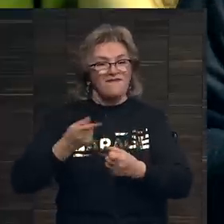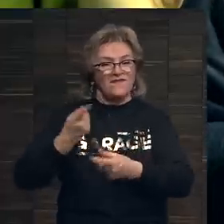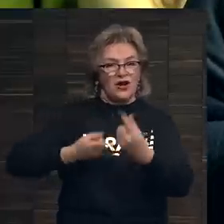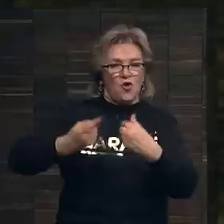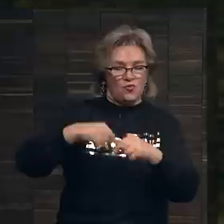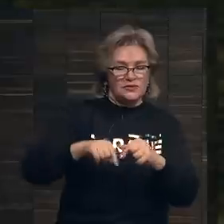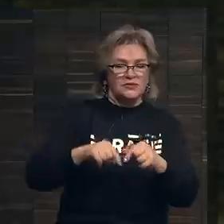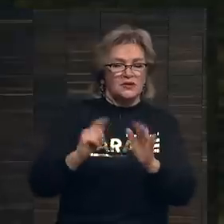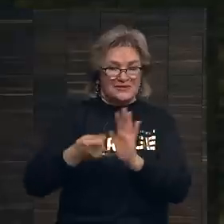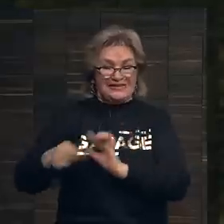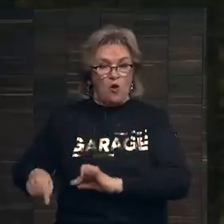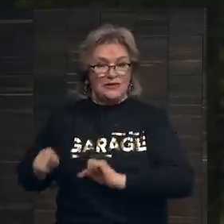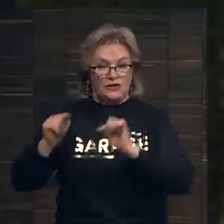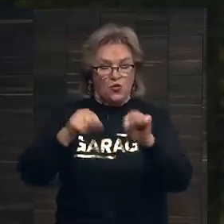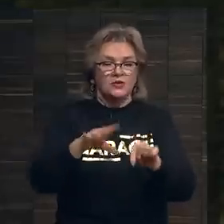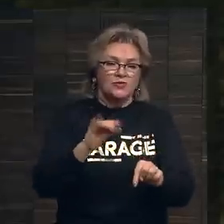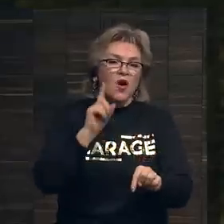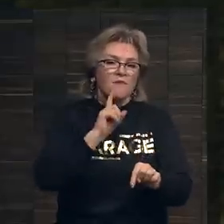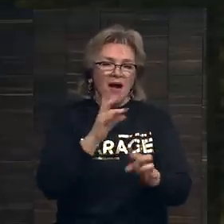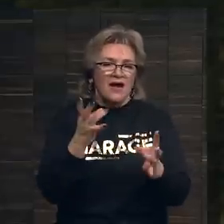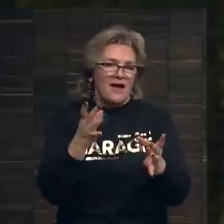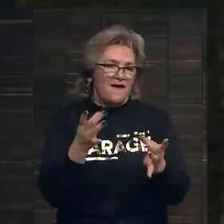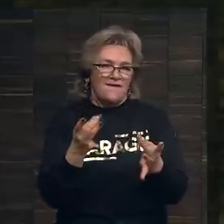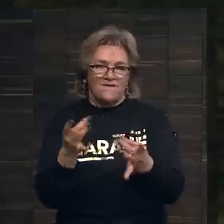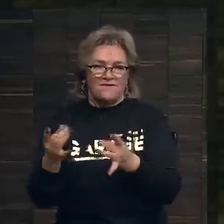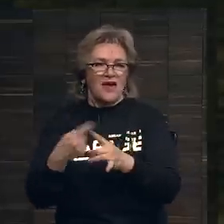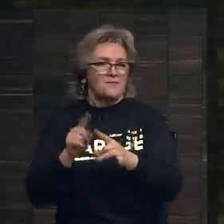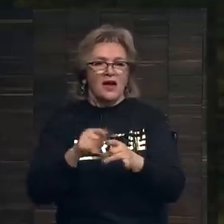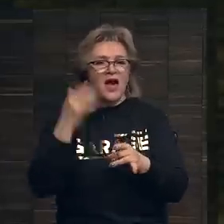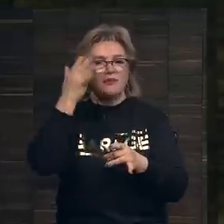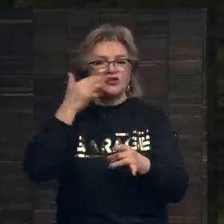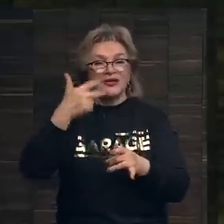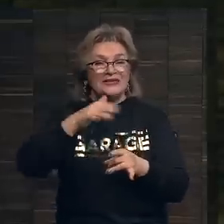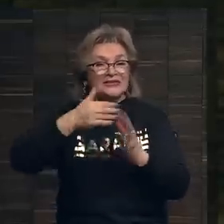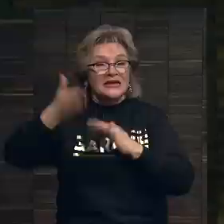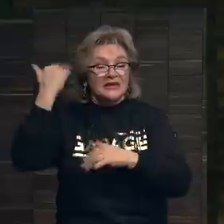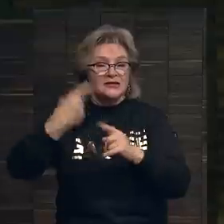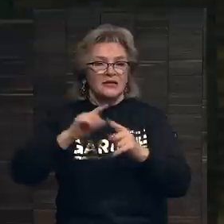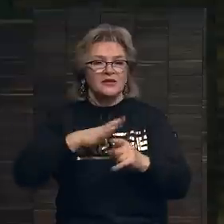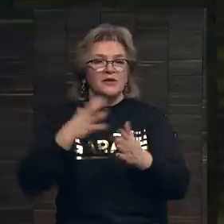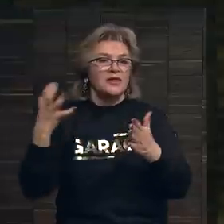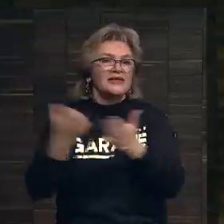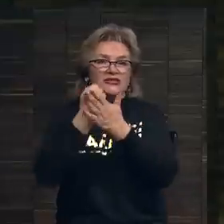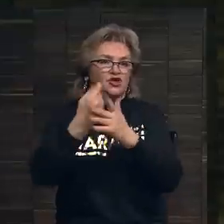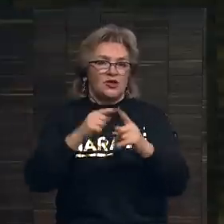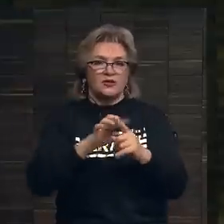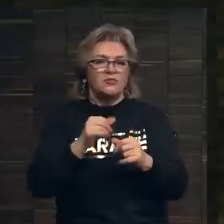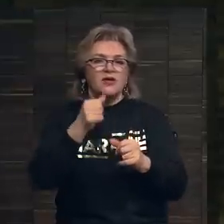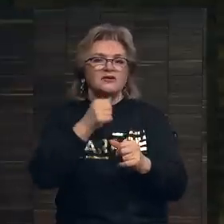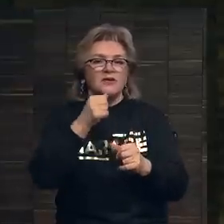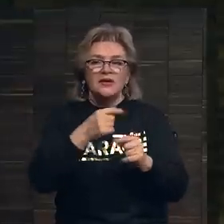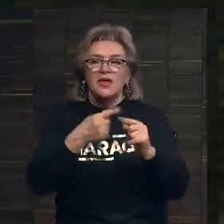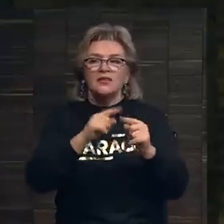с аукционом, но пока еще это для нас мечта. 30 лет назад это было достижение, это был эксперимент,